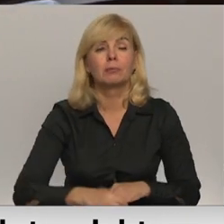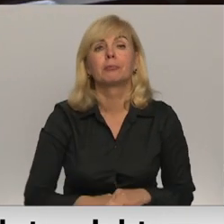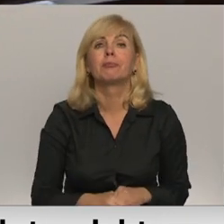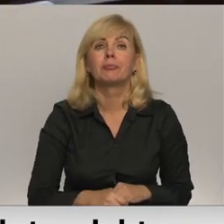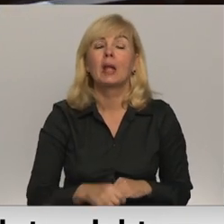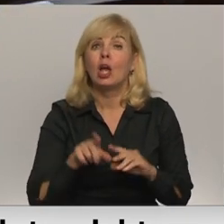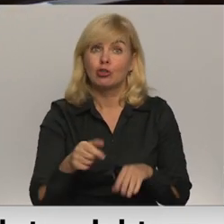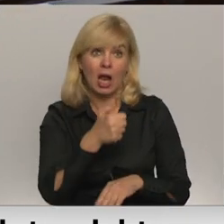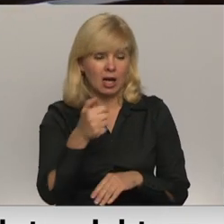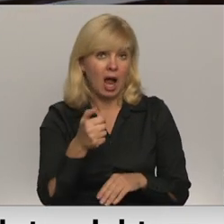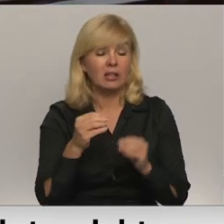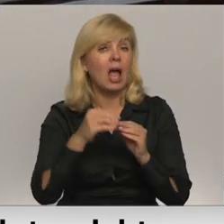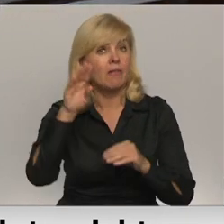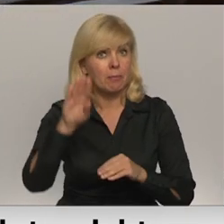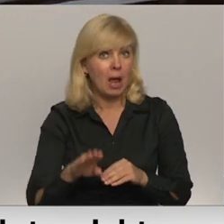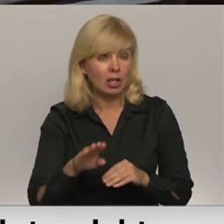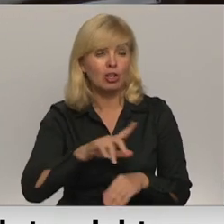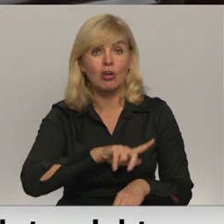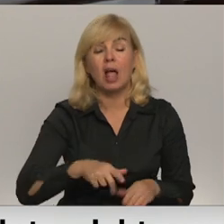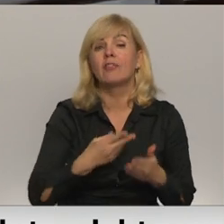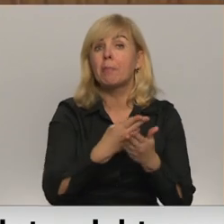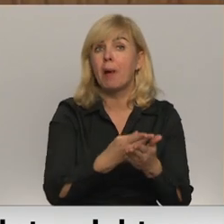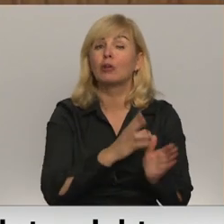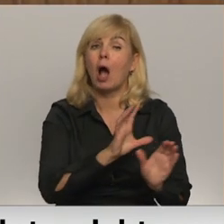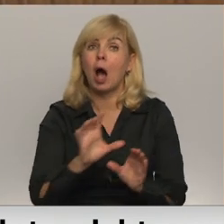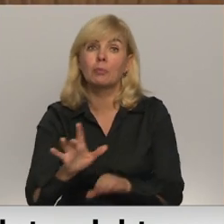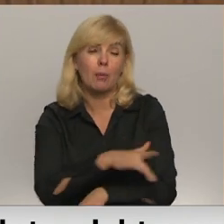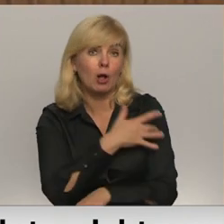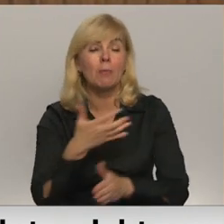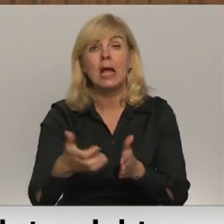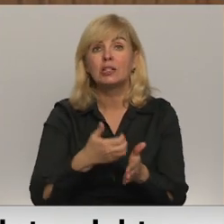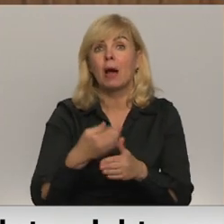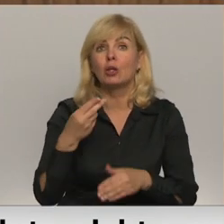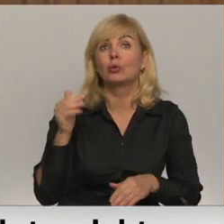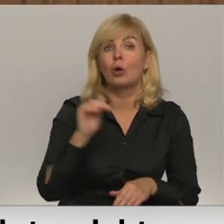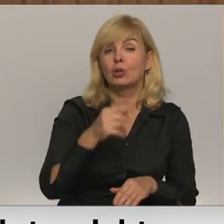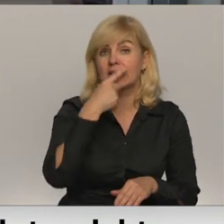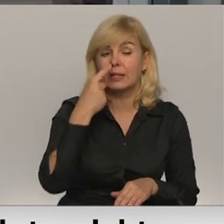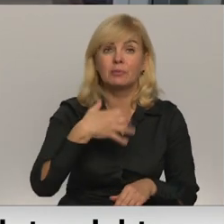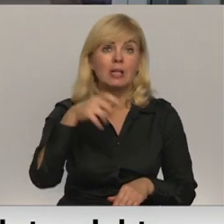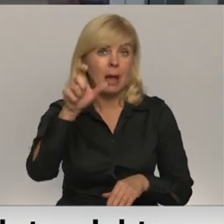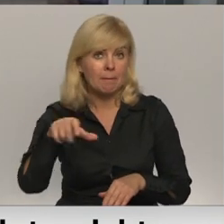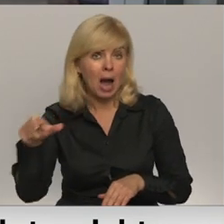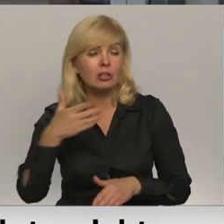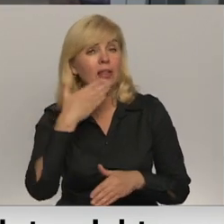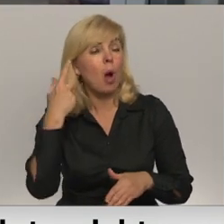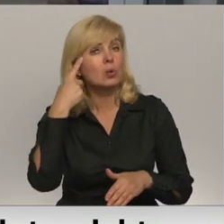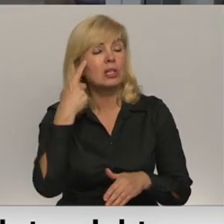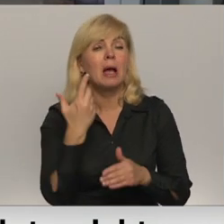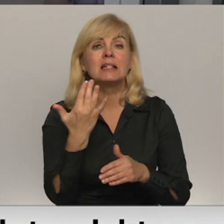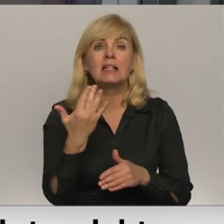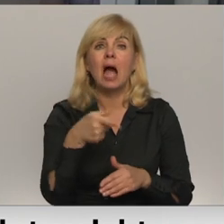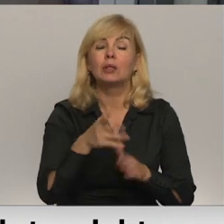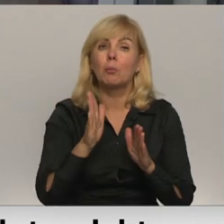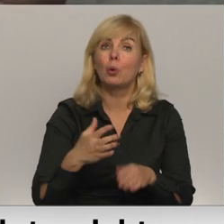Šā gadu desmit mēnešos Latvijā palietīvās aprūpas pakalpojums izmantojuši apteni 2100 pacienti, taču īsti nav zināms to cilvēka skaits,